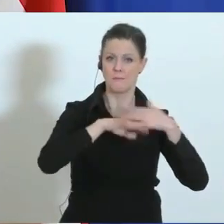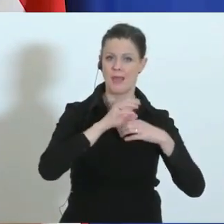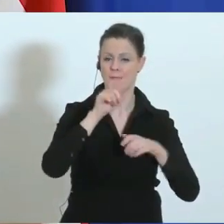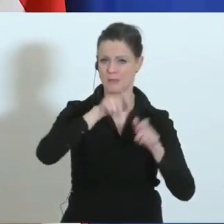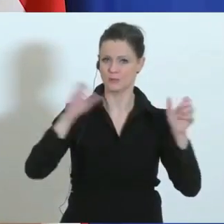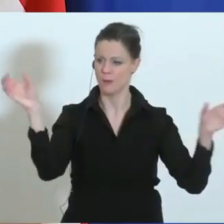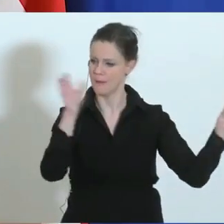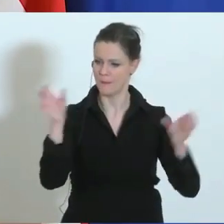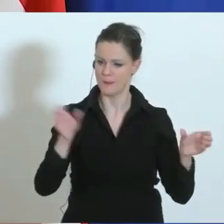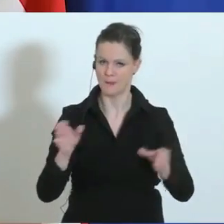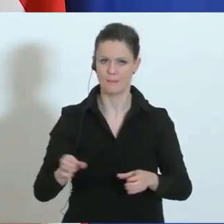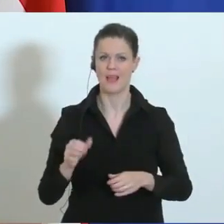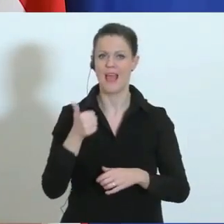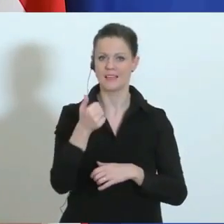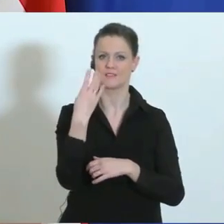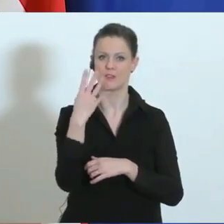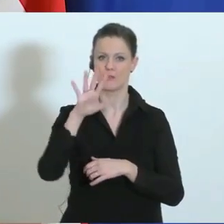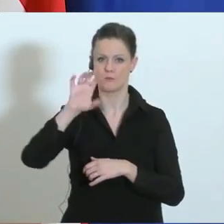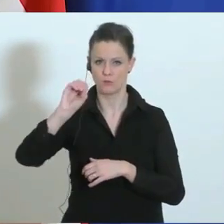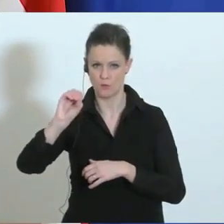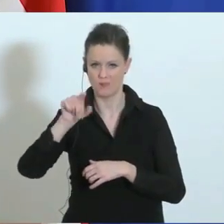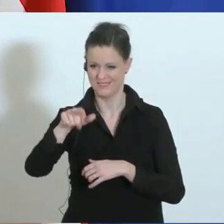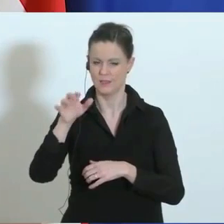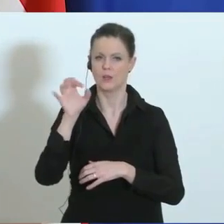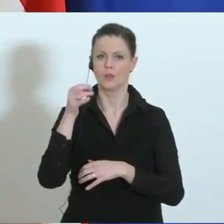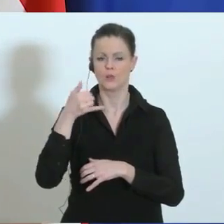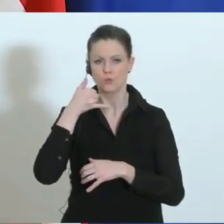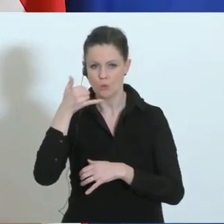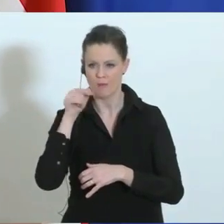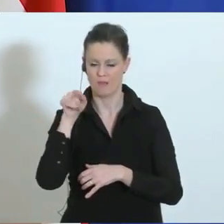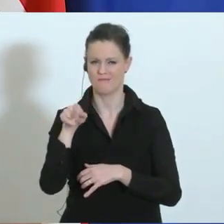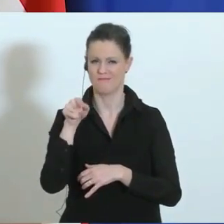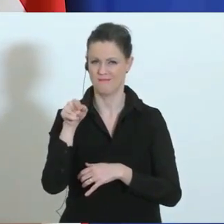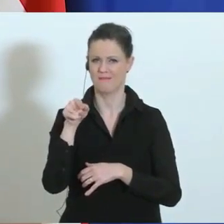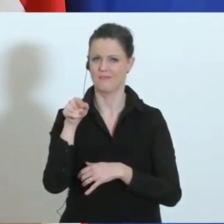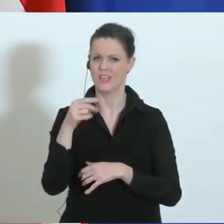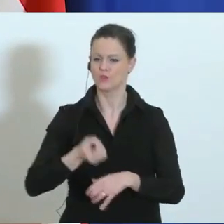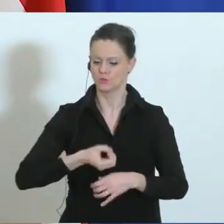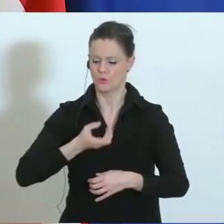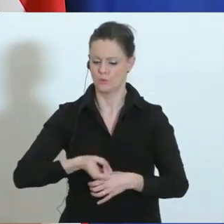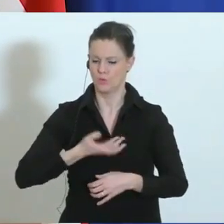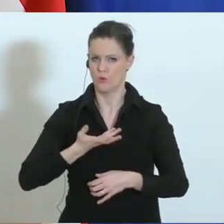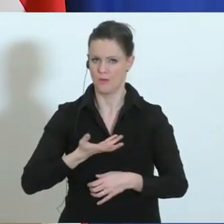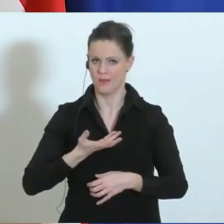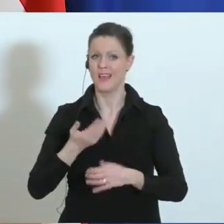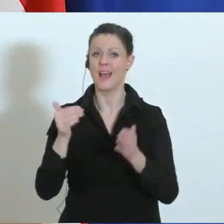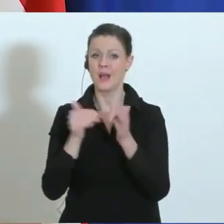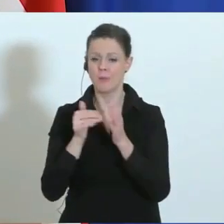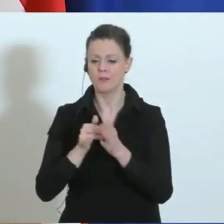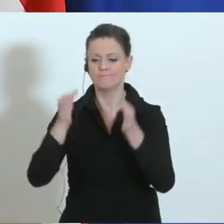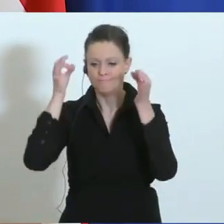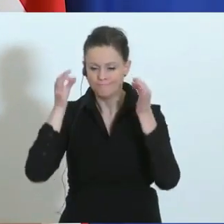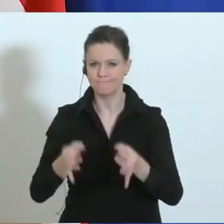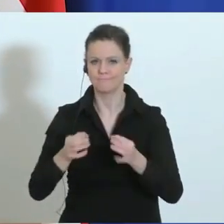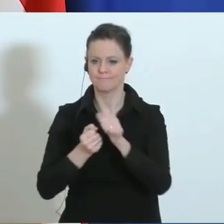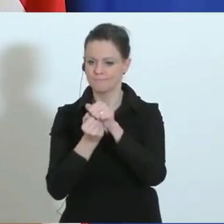aber bei der 1450-Nummer, also bei der Telefonnummer, wo Sie über Symptome sprechen können, brauchen Sie sanitätsdienstlich geschultes Personal.